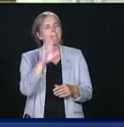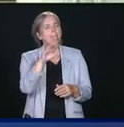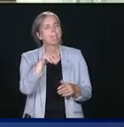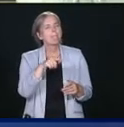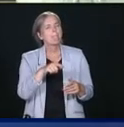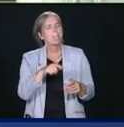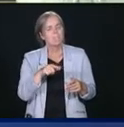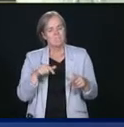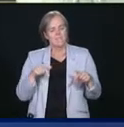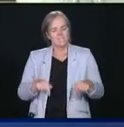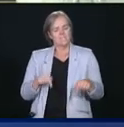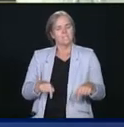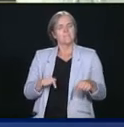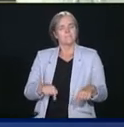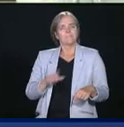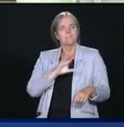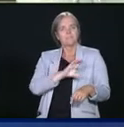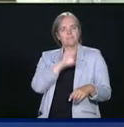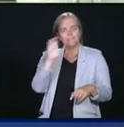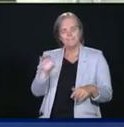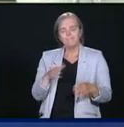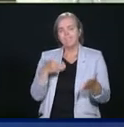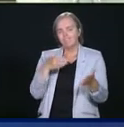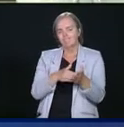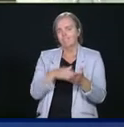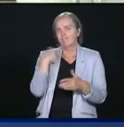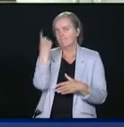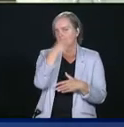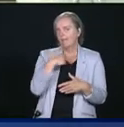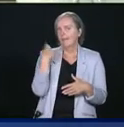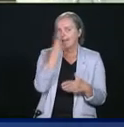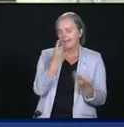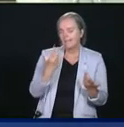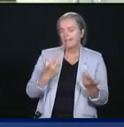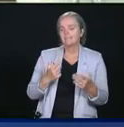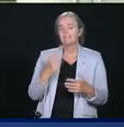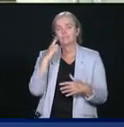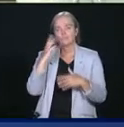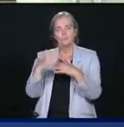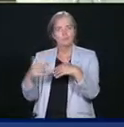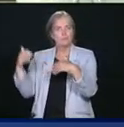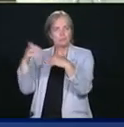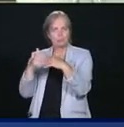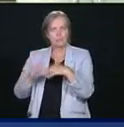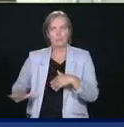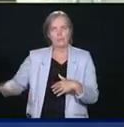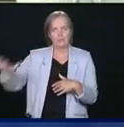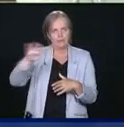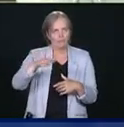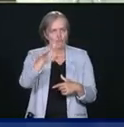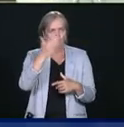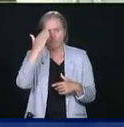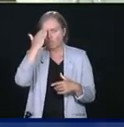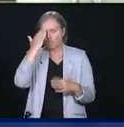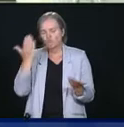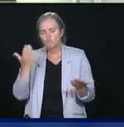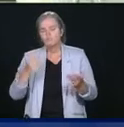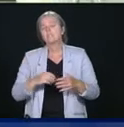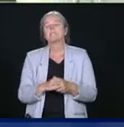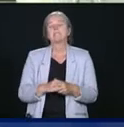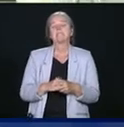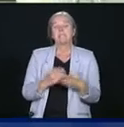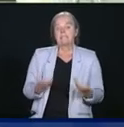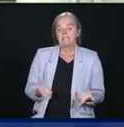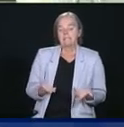l'héritage, et nous gardons en mémoire le racisme envers les peuples autochtones, la pandémie